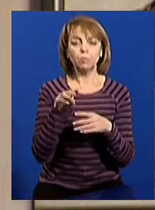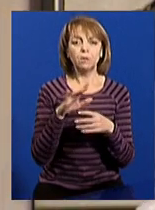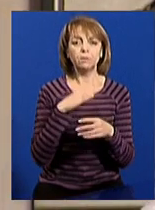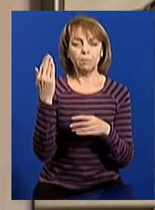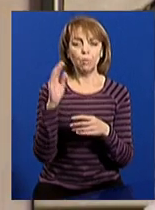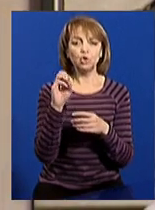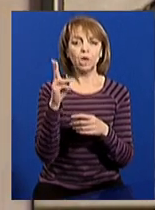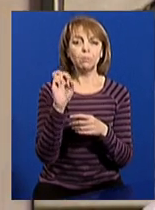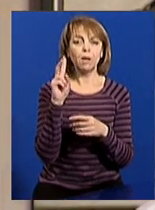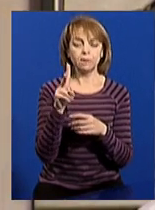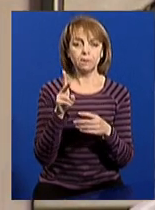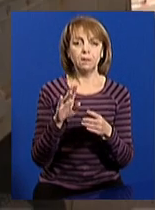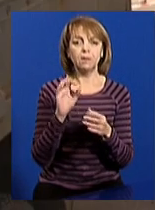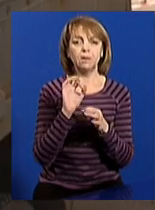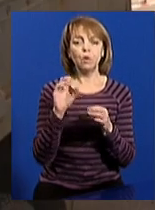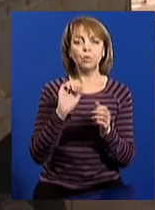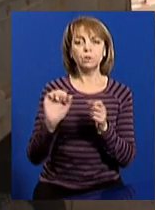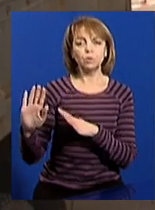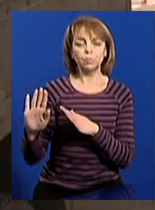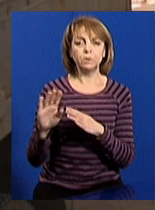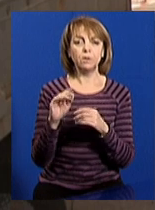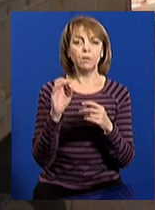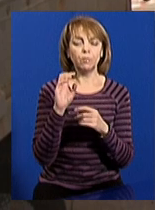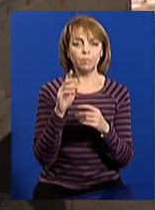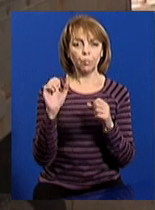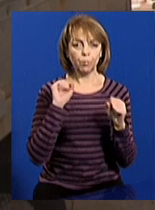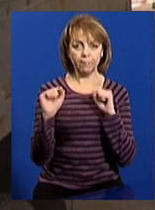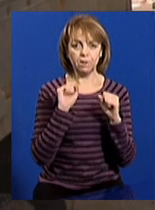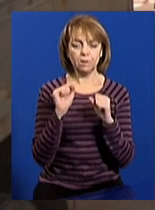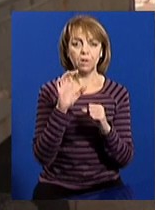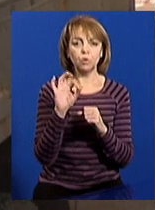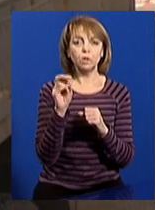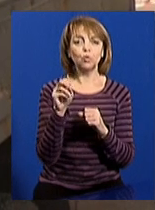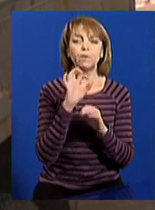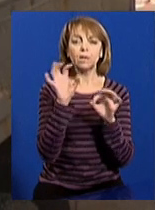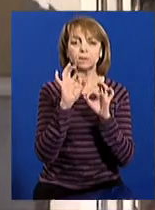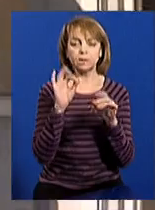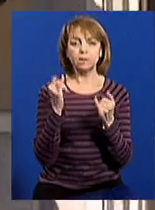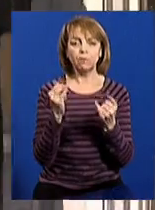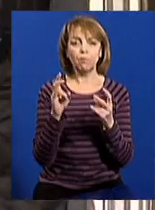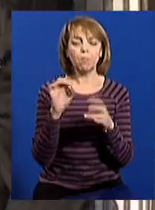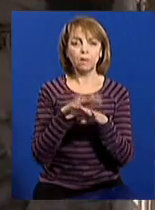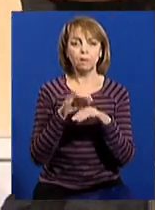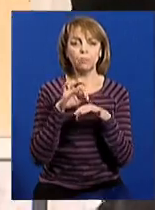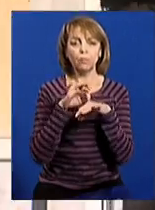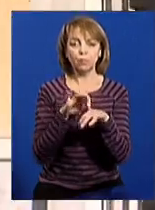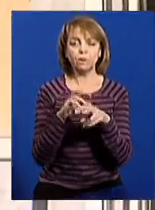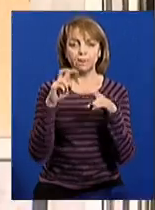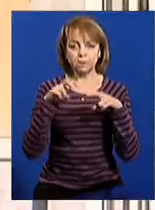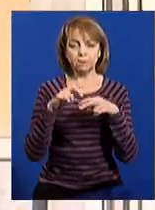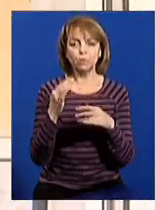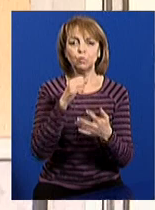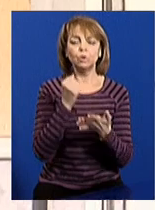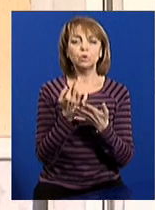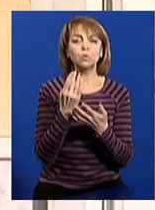Ощадбанку. Заступниця начальника управління зв'язків із громадськістю, фінустанови Оксана Цітова каже, зараз у банку проводять інкасацію, щоб